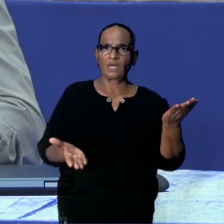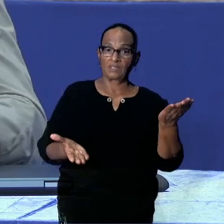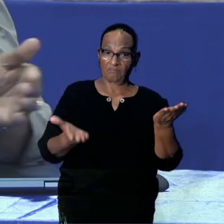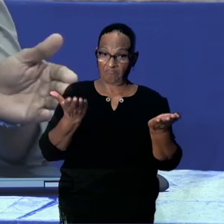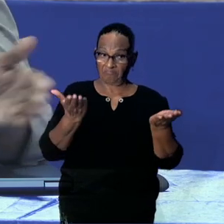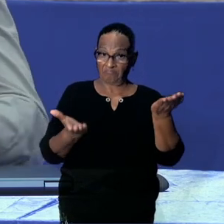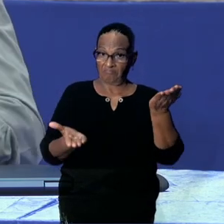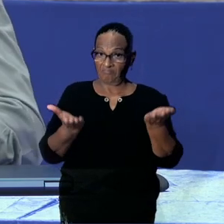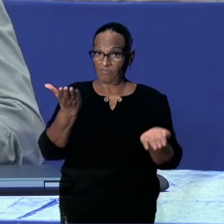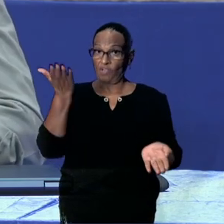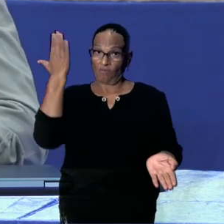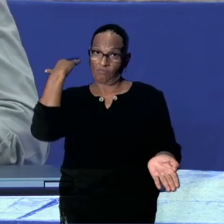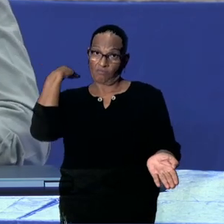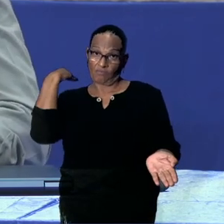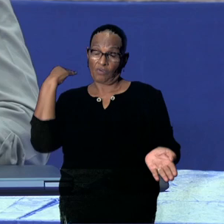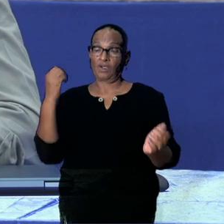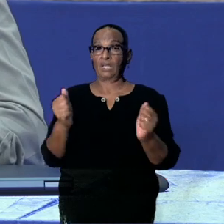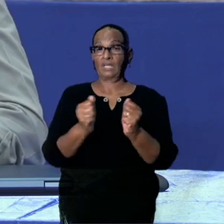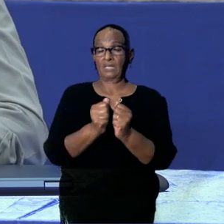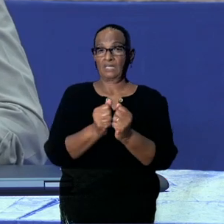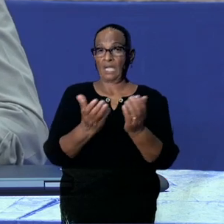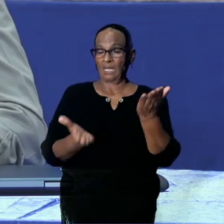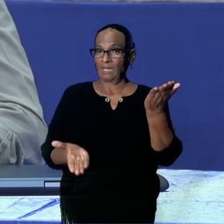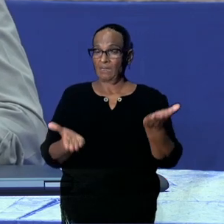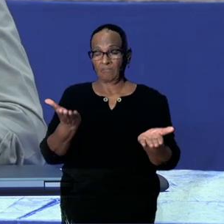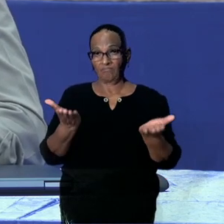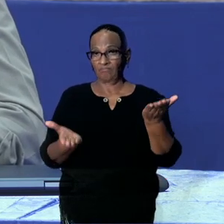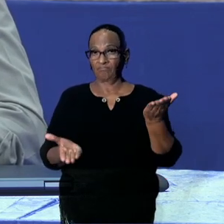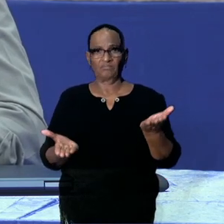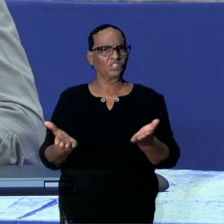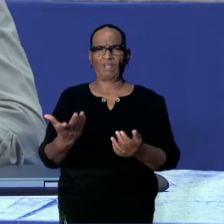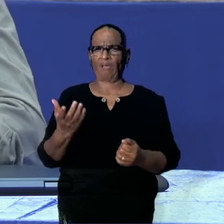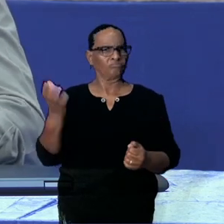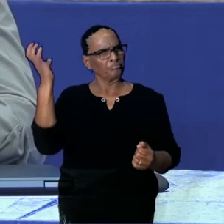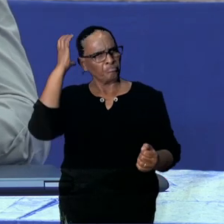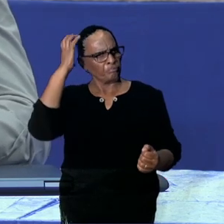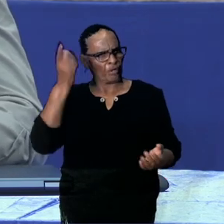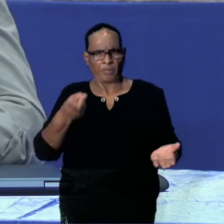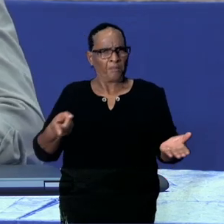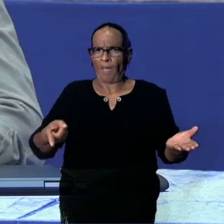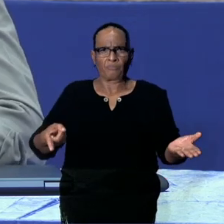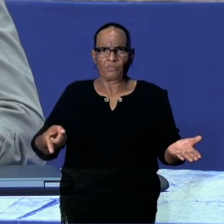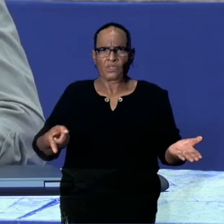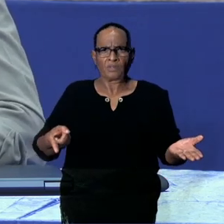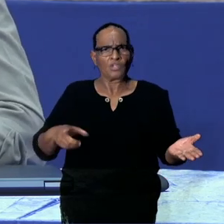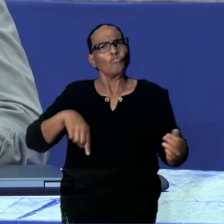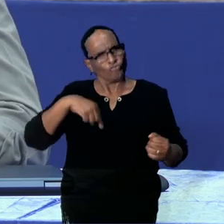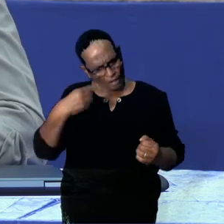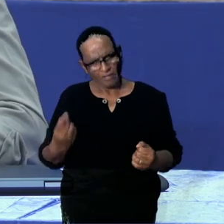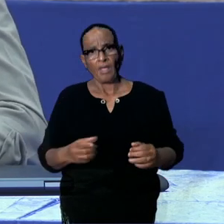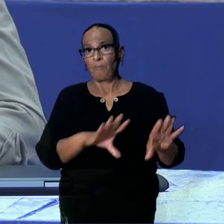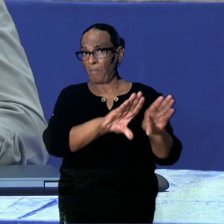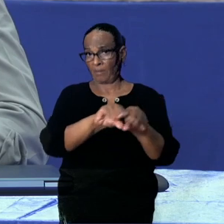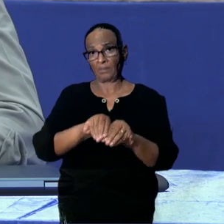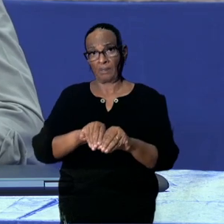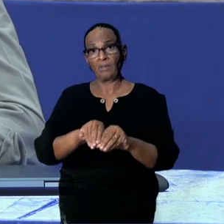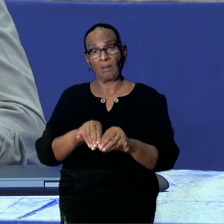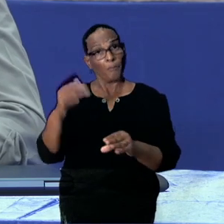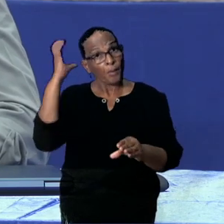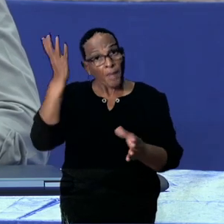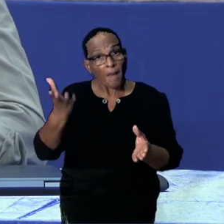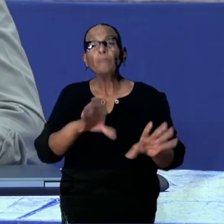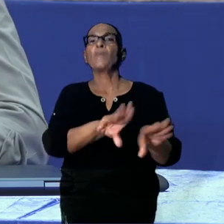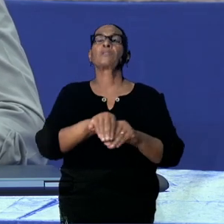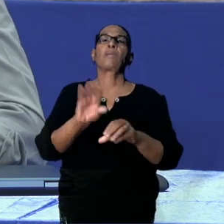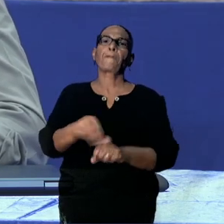met de voorgaande jaren, daar is er geen alarmerende situatie. Maar dan nog worden er maatregelen getroffen. Voor het binnenland